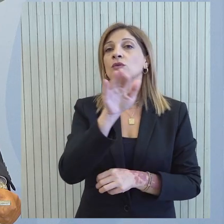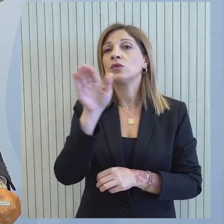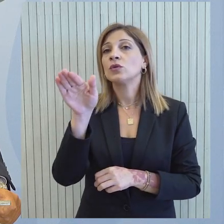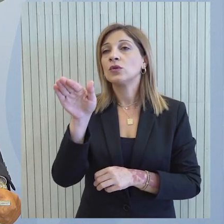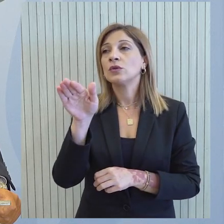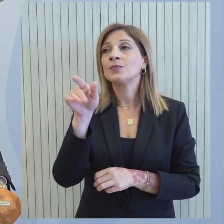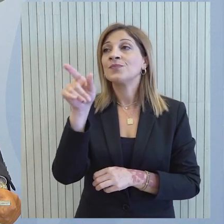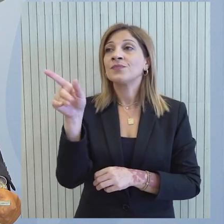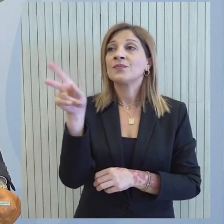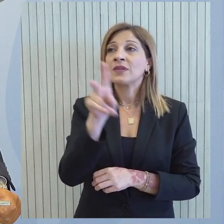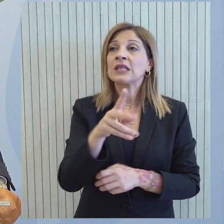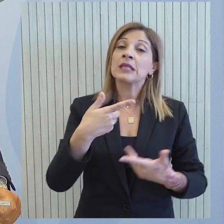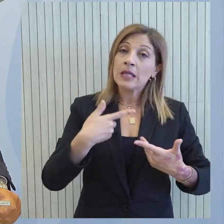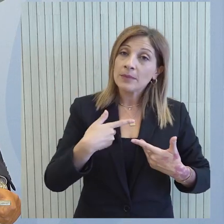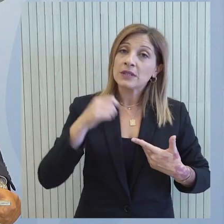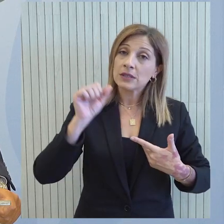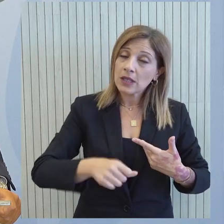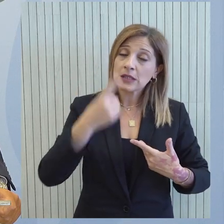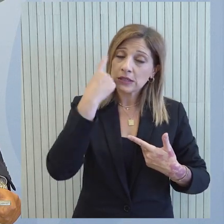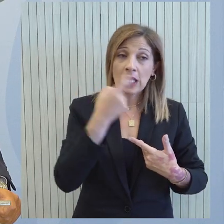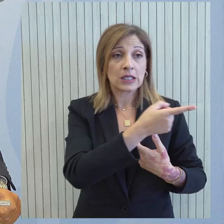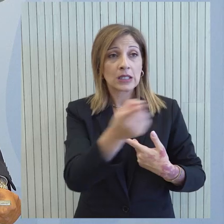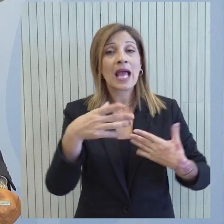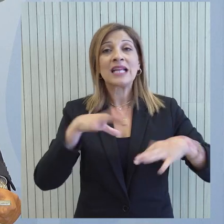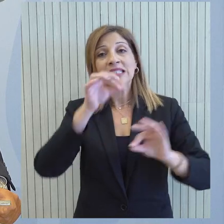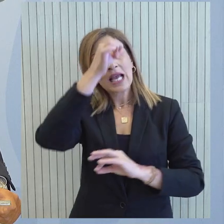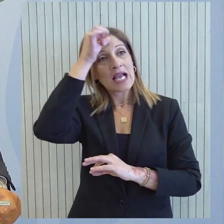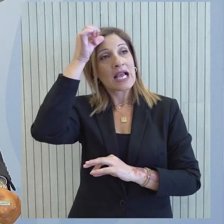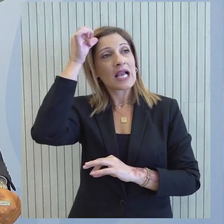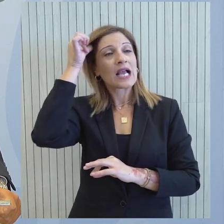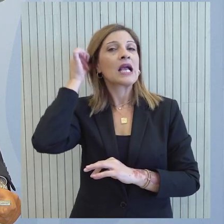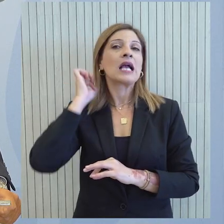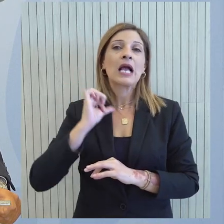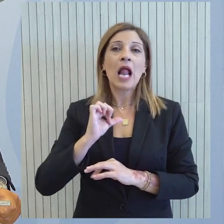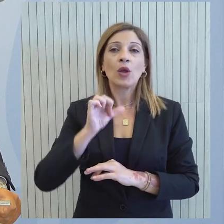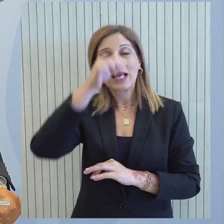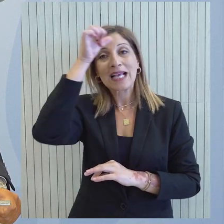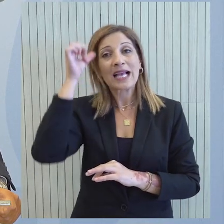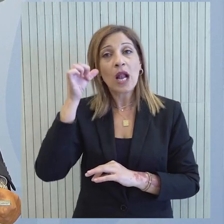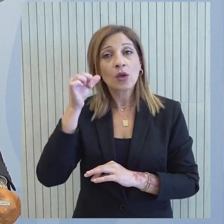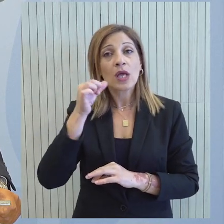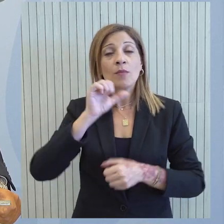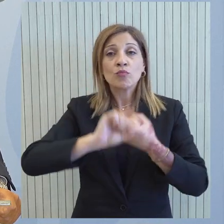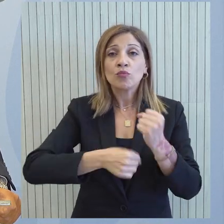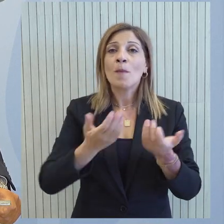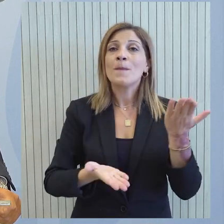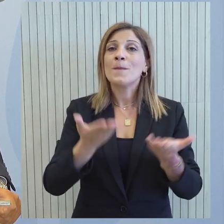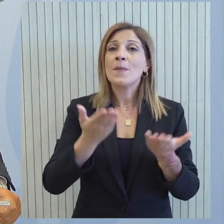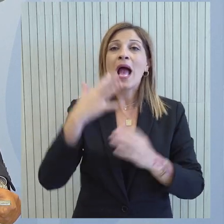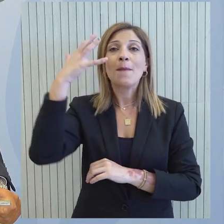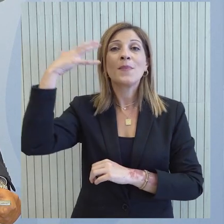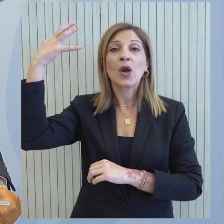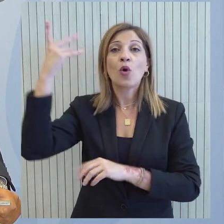είναι στην διαδικασία όπως πολύ καλά γνωρίζετε από το καλοκαίρι δεν είχε εφικτεί η κατακύρωση της